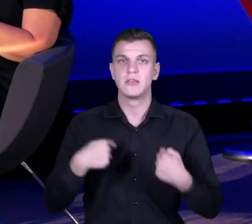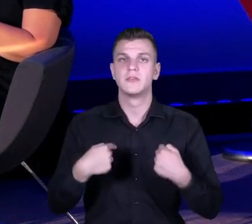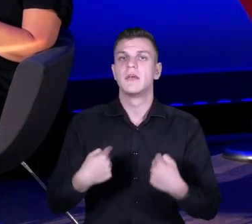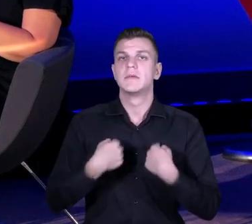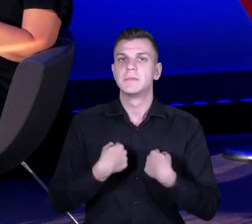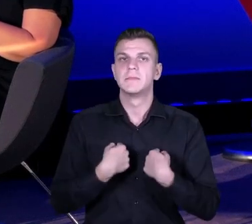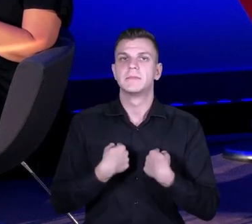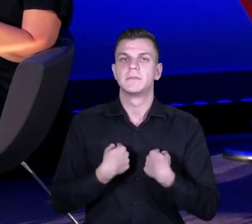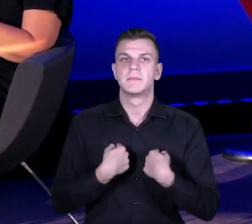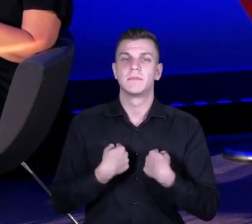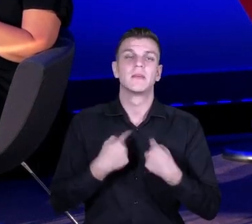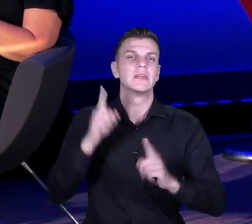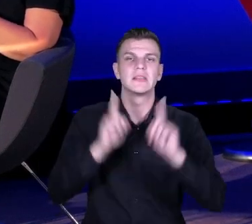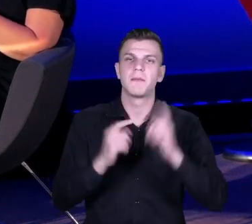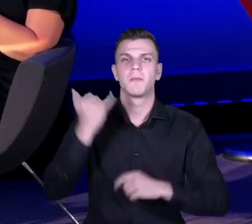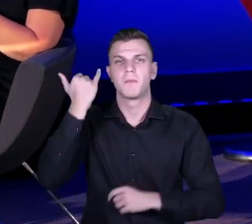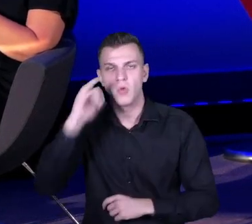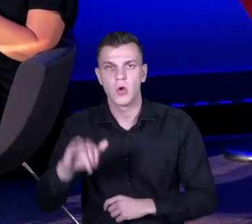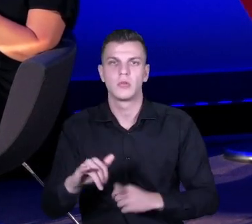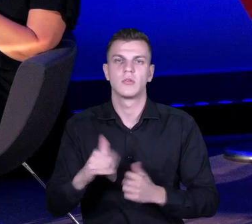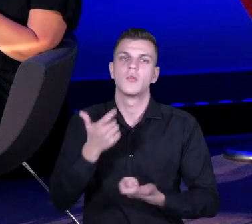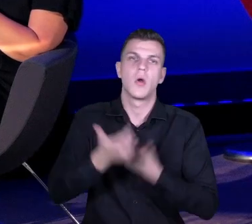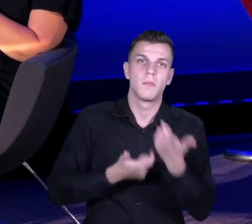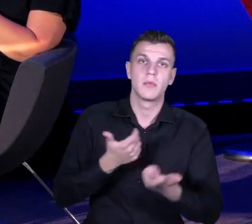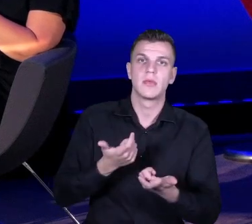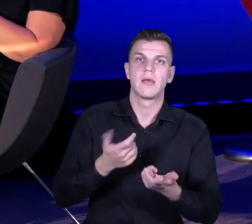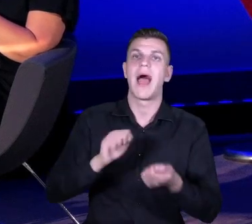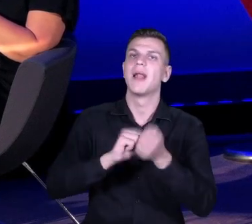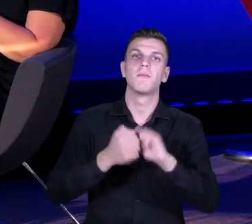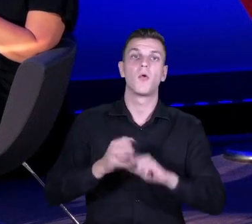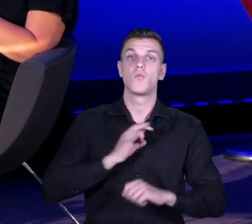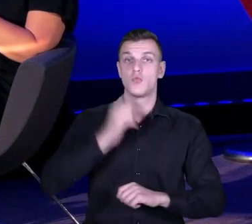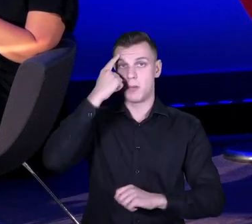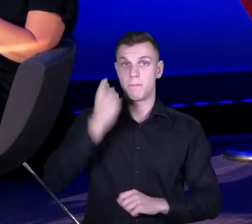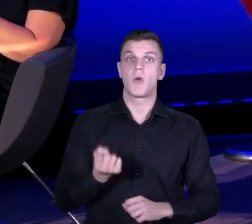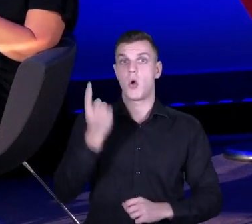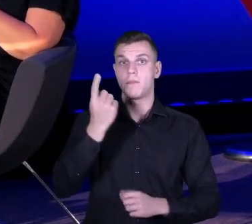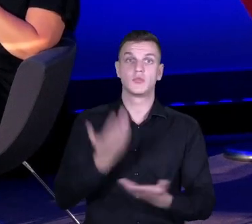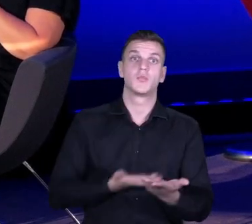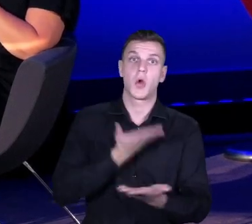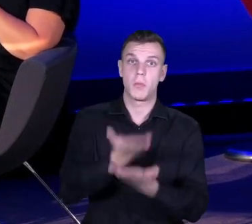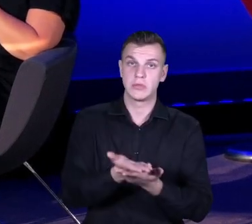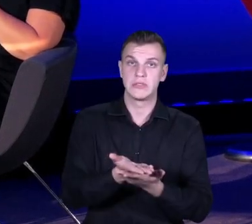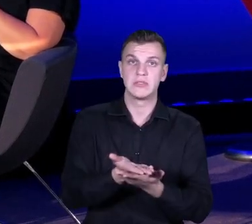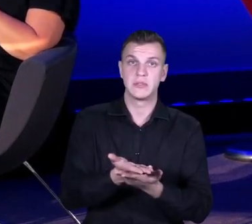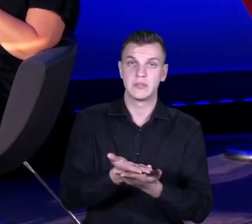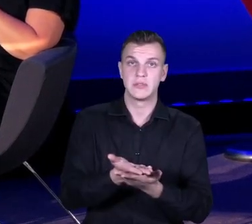niepowodzenie albo że nie każde rozwiązanie jest tym, którego